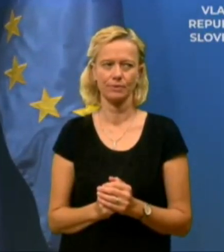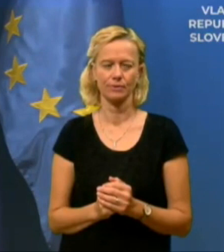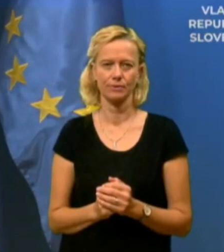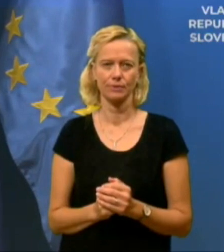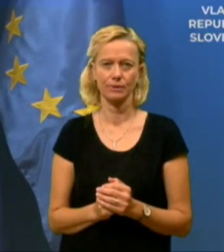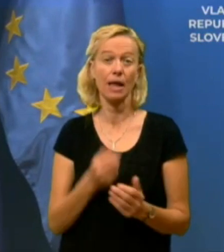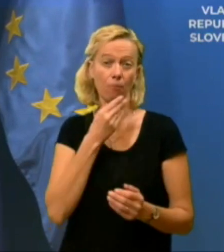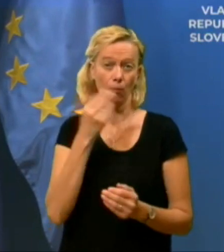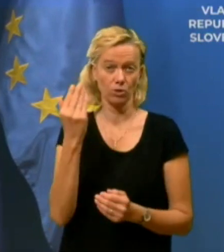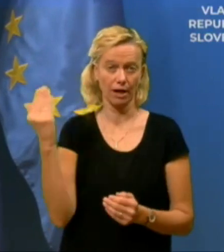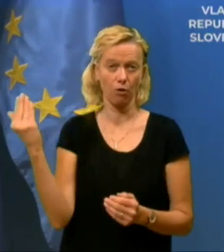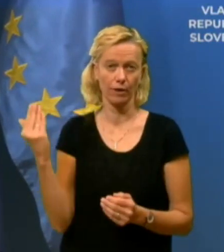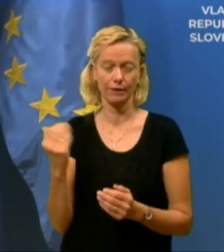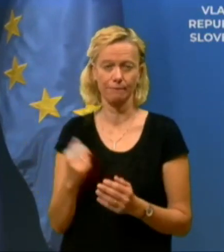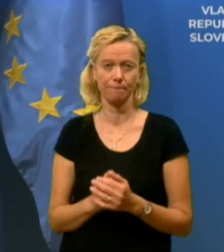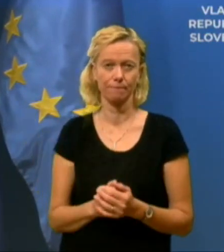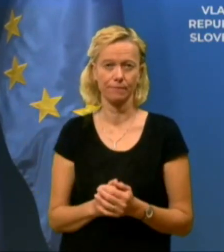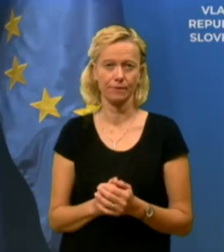Lepo pozdravljeni.